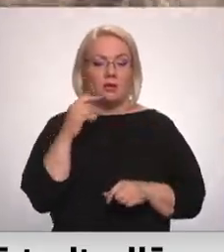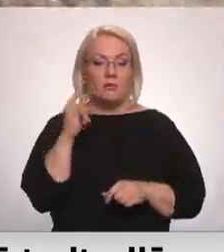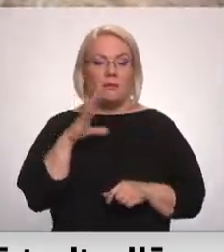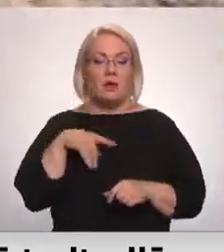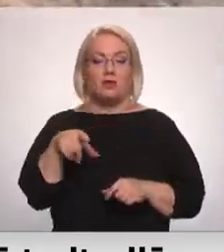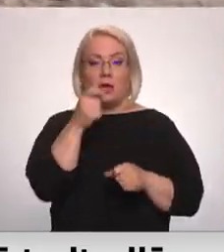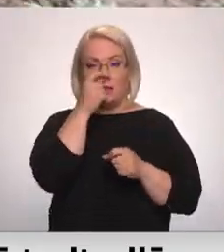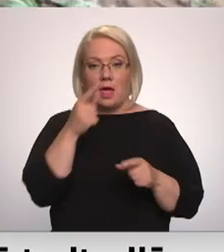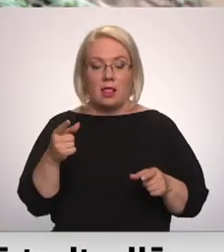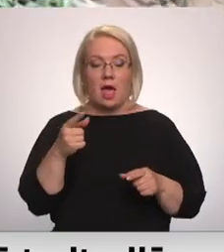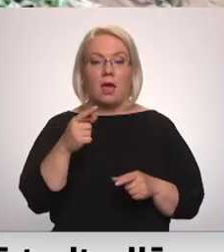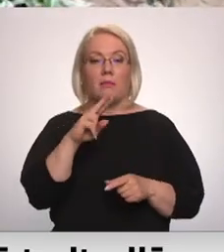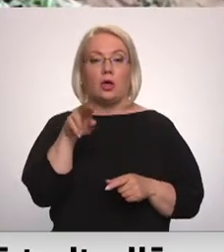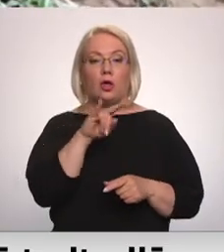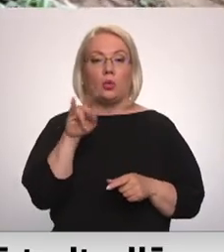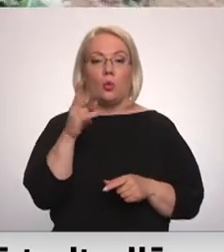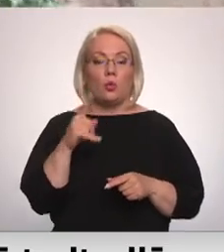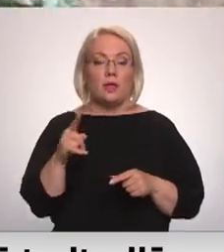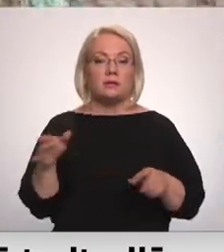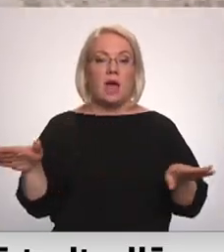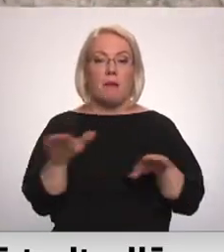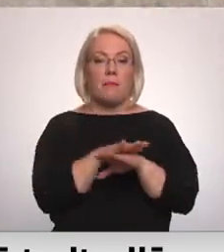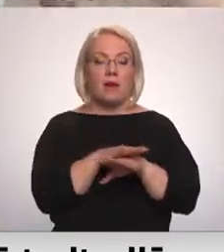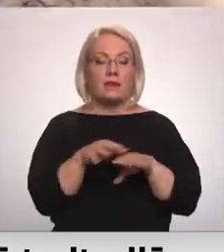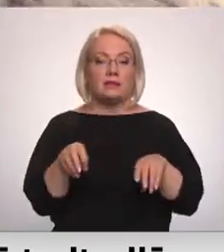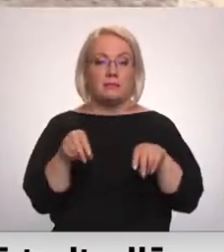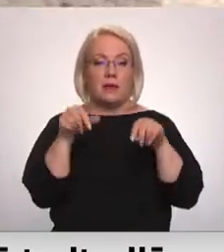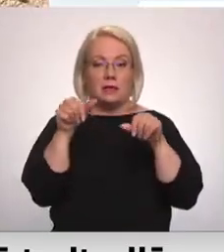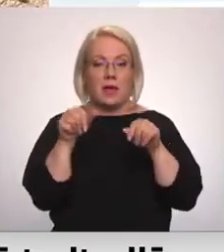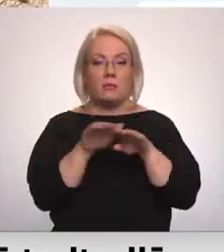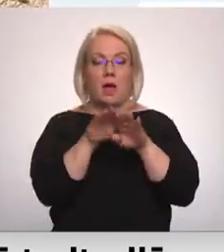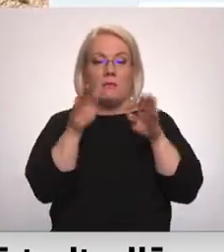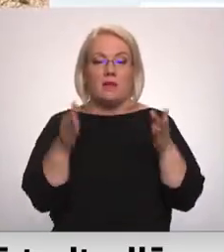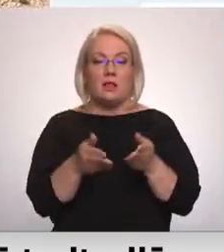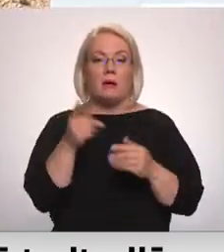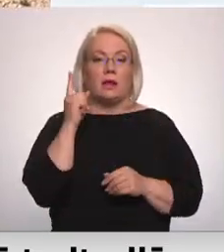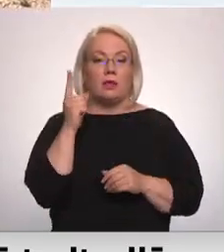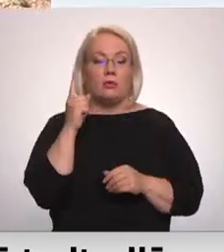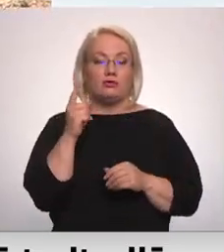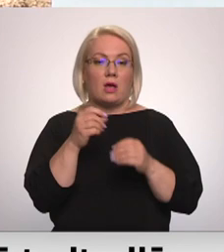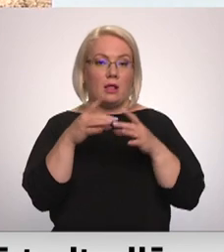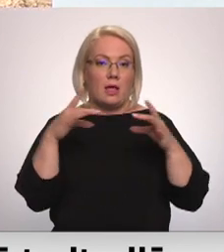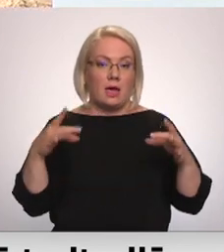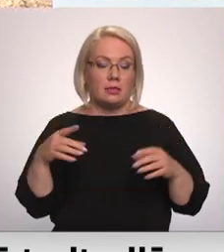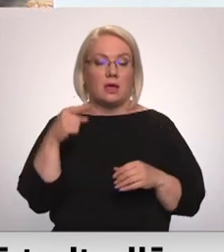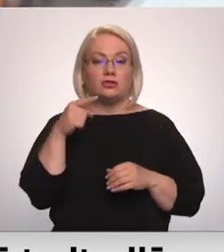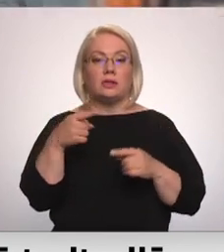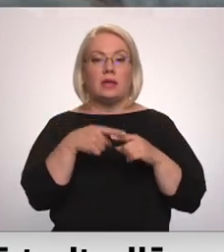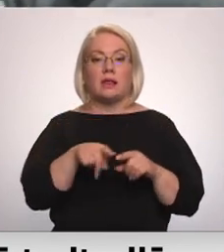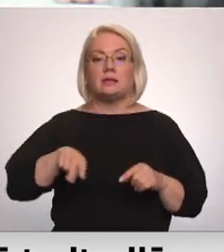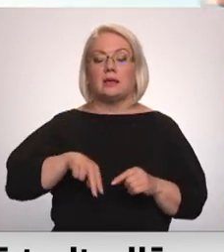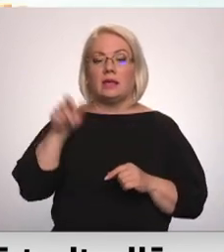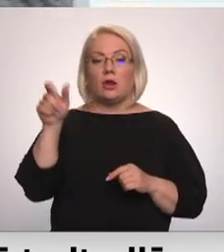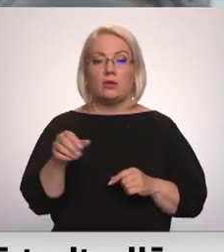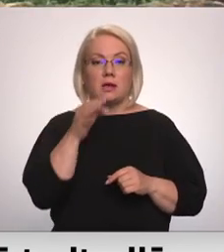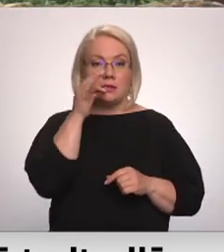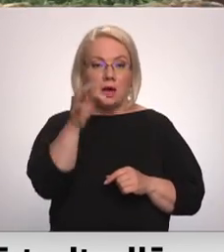negadījuma dūņas vismaz daļēji apbērts ar smiltīm un apvilgta brīdi no šā lenta. Ādaž ūdens tehniskais direktors skaidro,